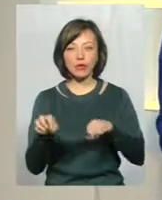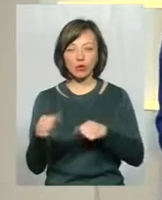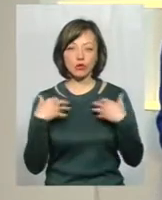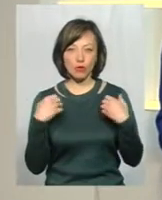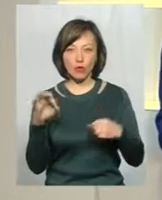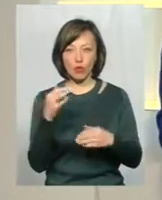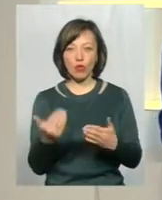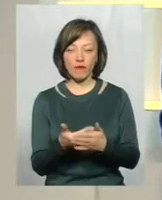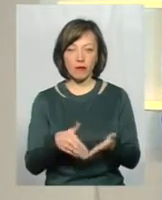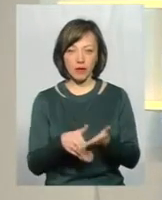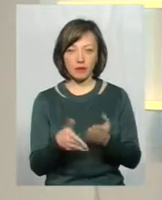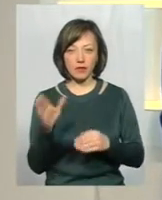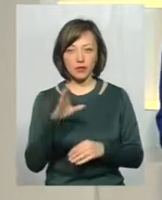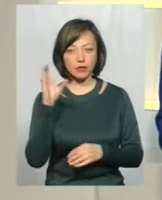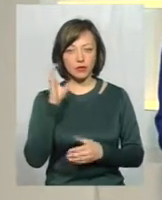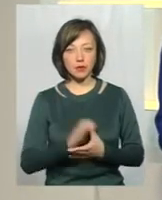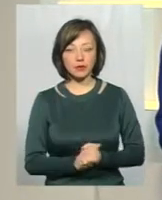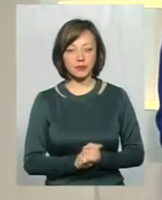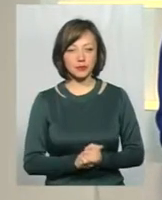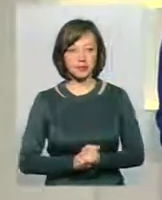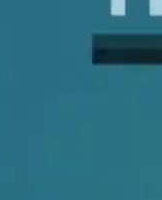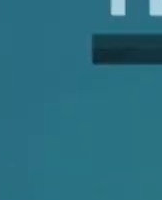саме про нові методи. Давайте подивимося.